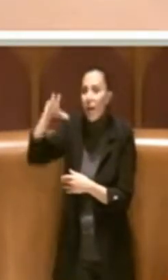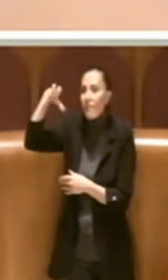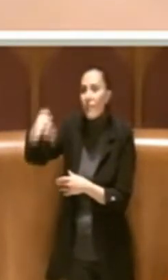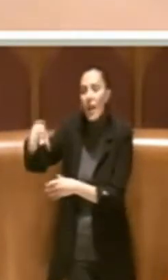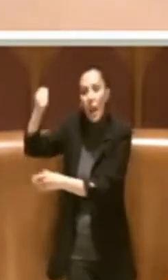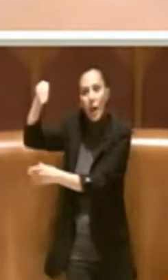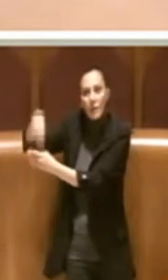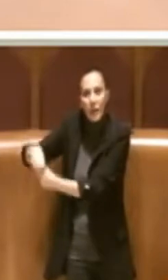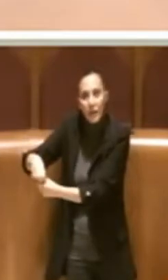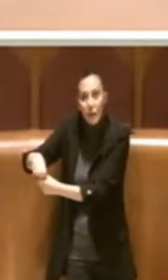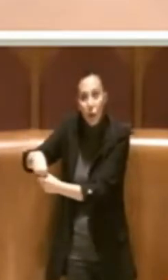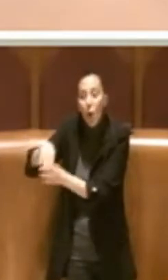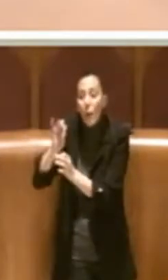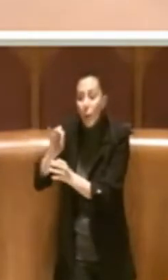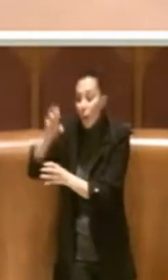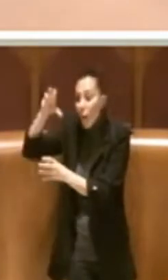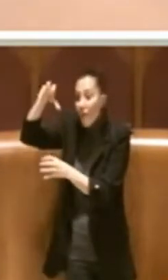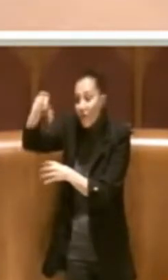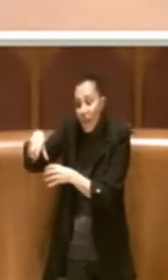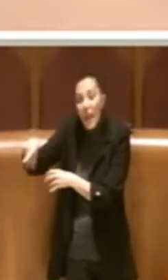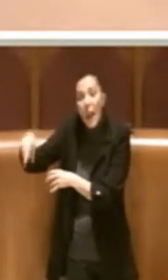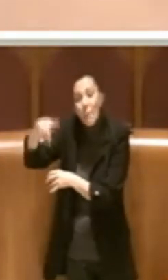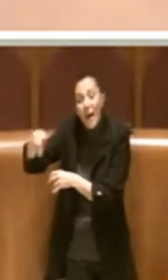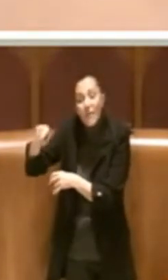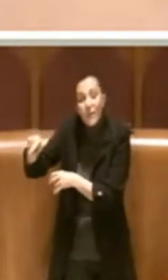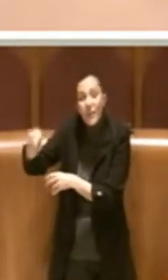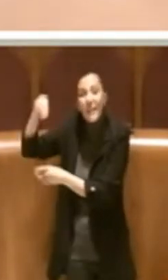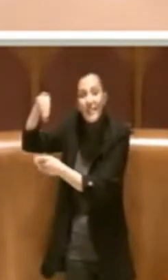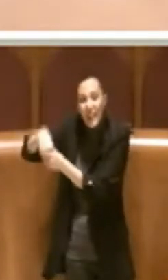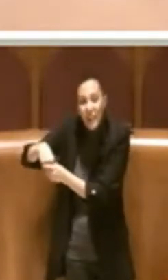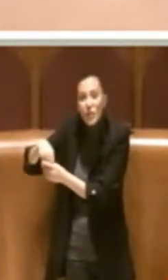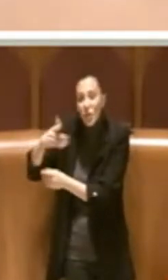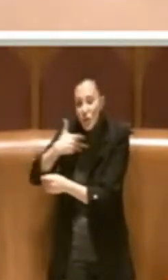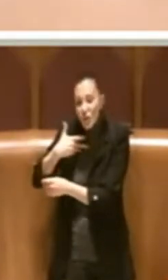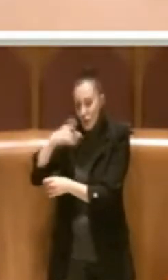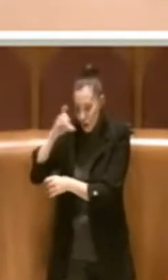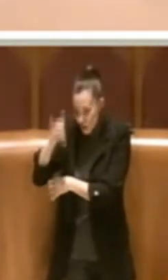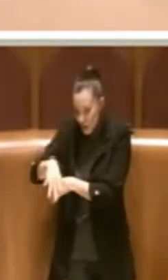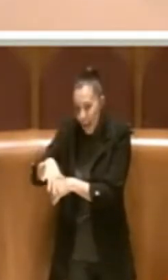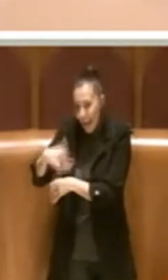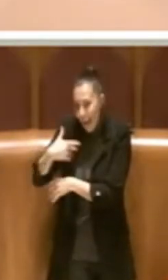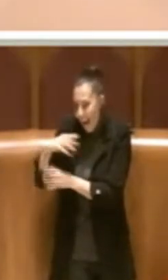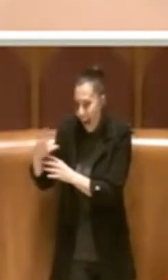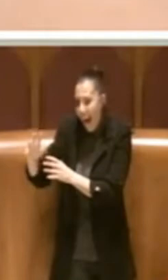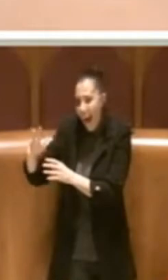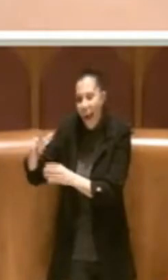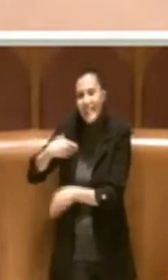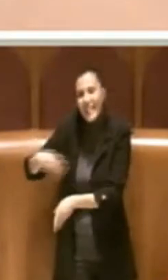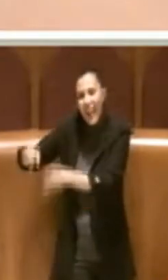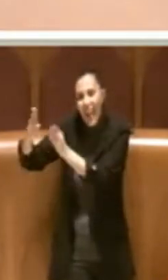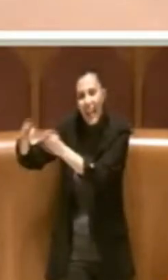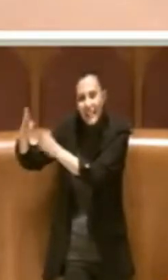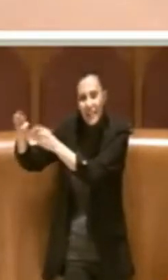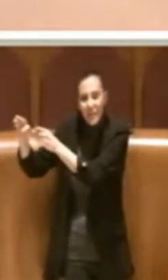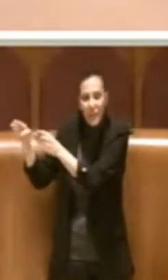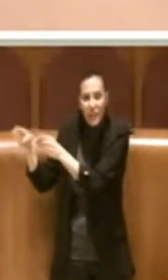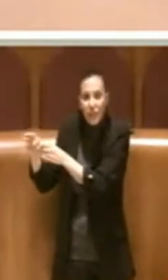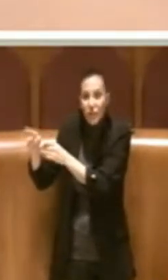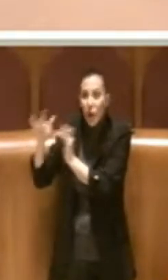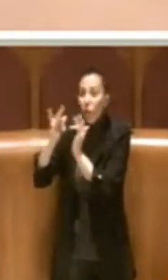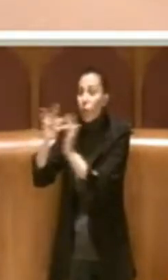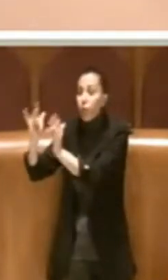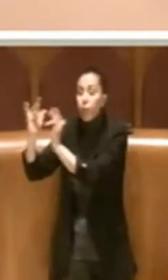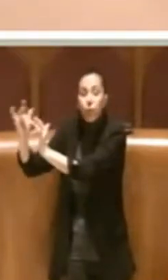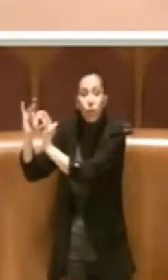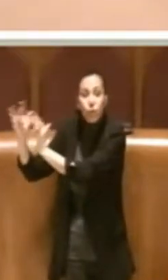ma nella villa stessa ci sono molti altri stabili al momento vuoti